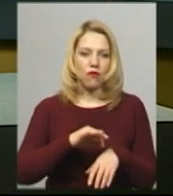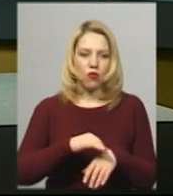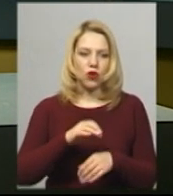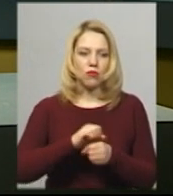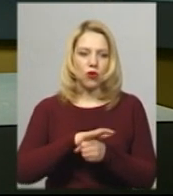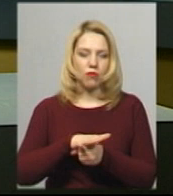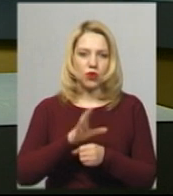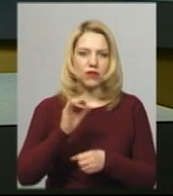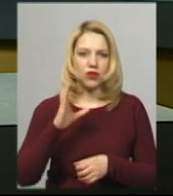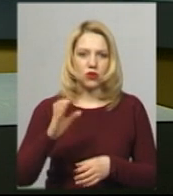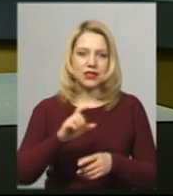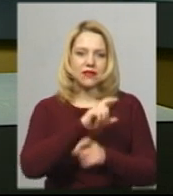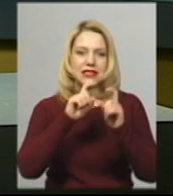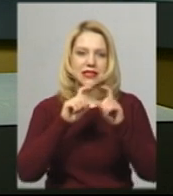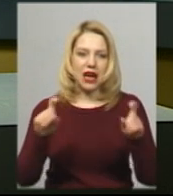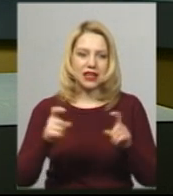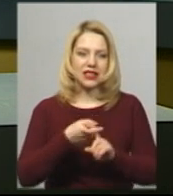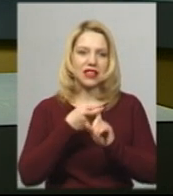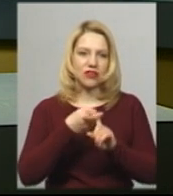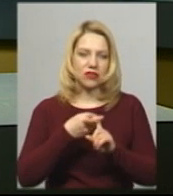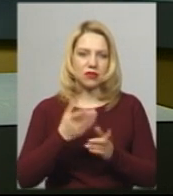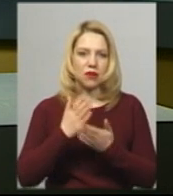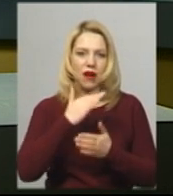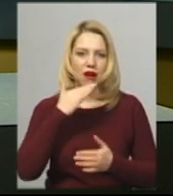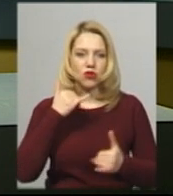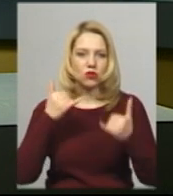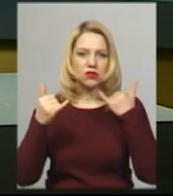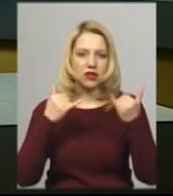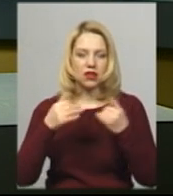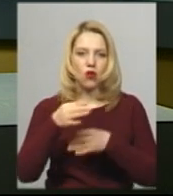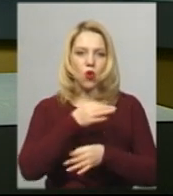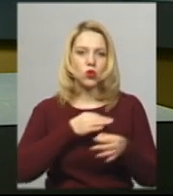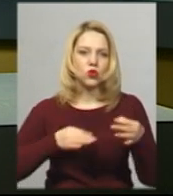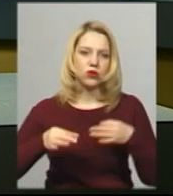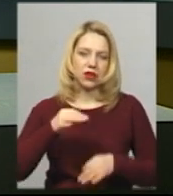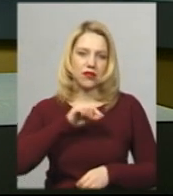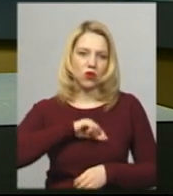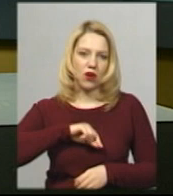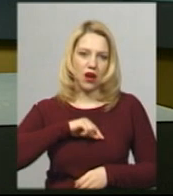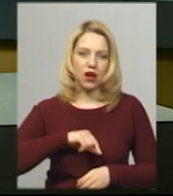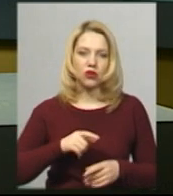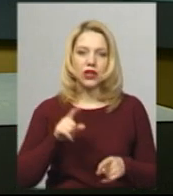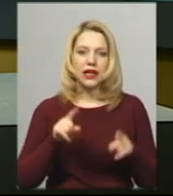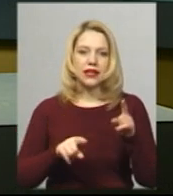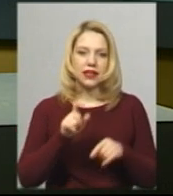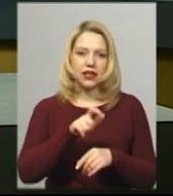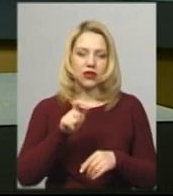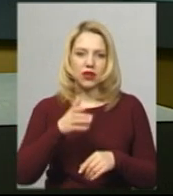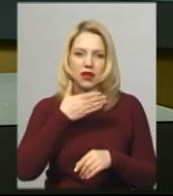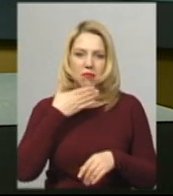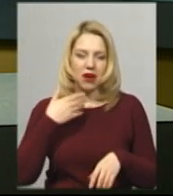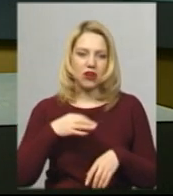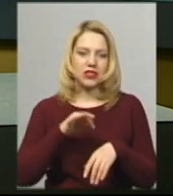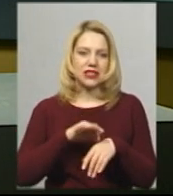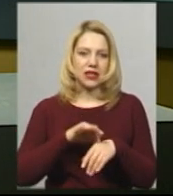Хмельницькій інфекційній лікарні надходить багато дзвінків, більшість консультативного характеру. Деякі жителі області, не маючи симптомів